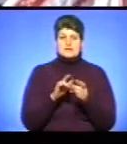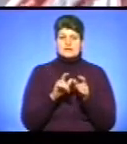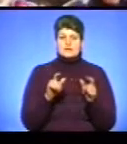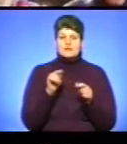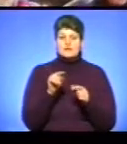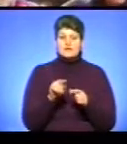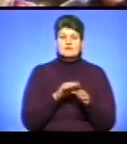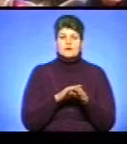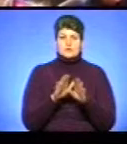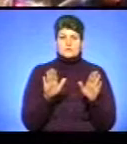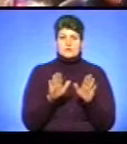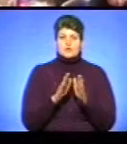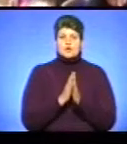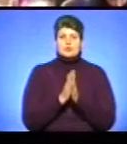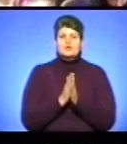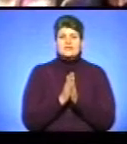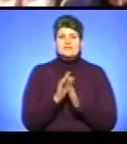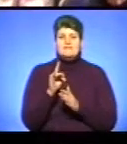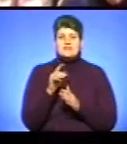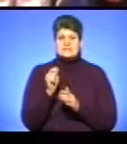Вони виконали пісню «Молитва за Україну».